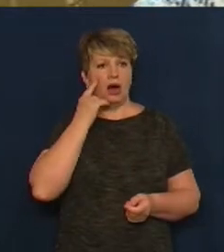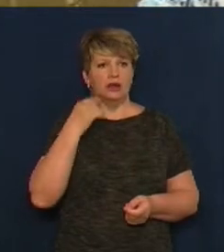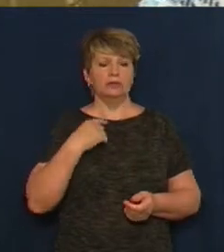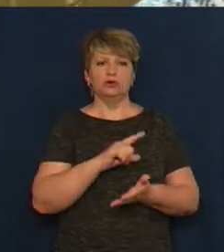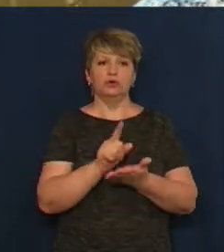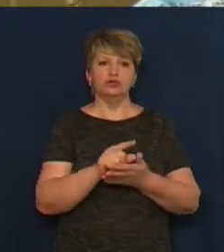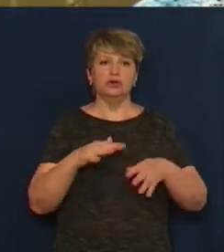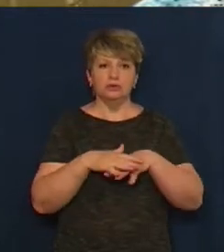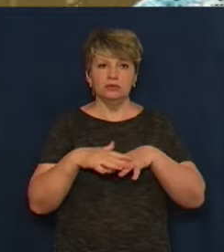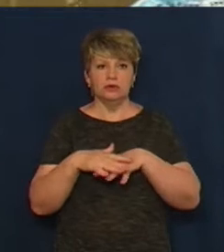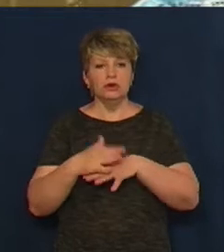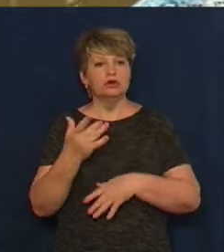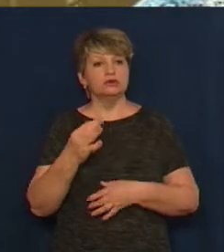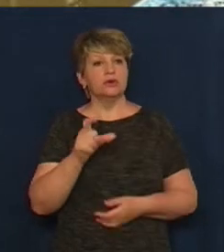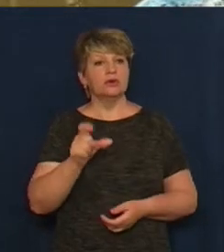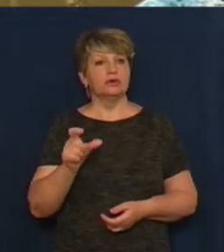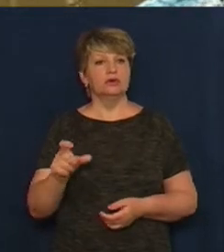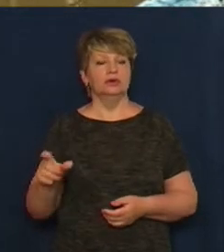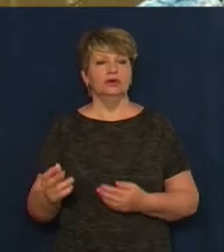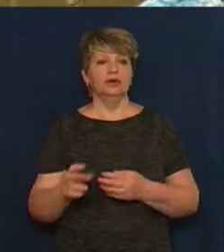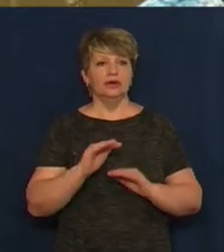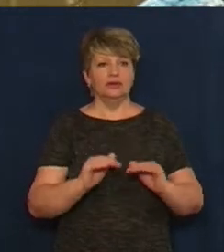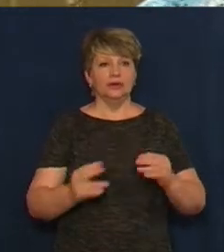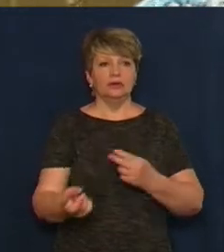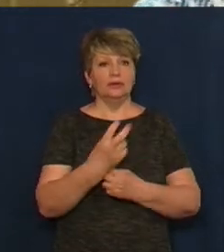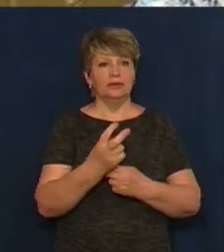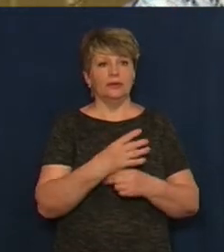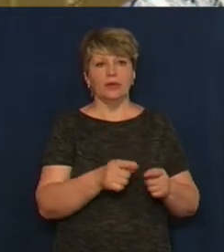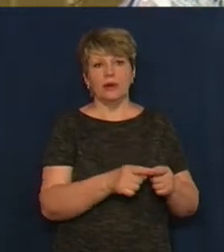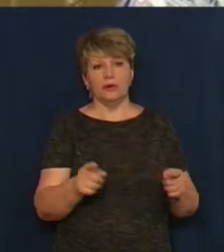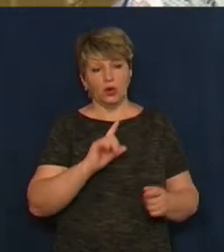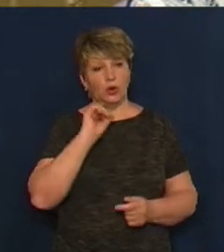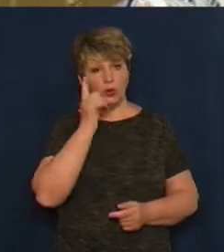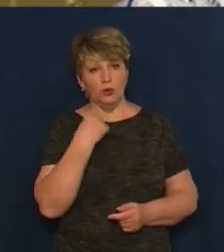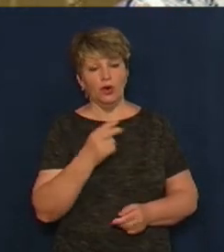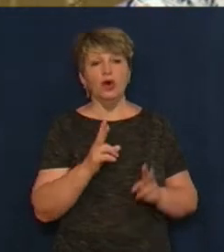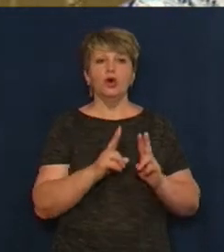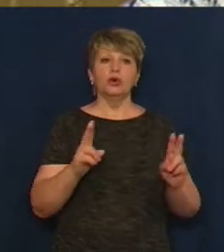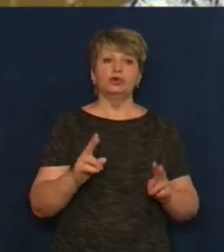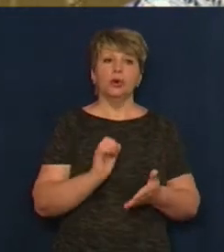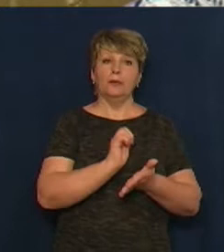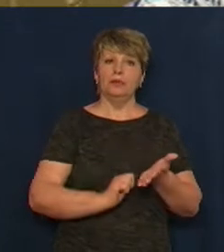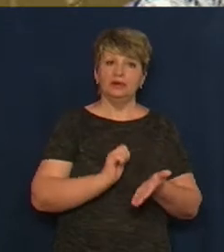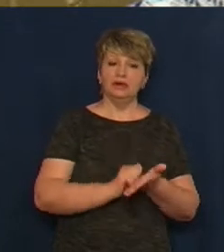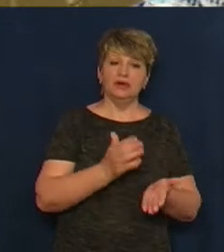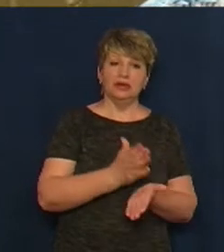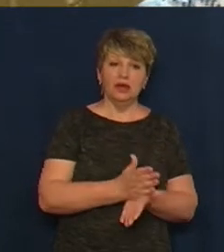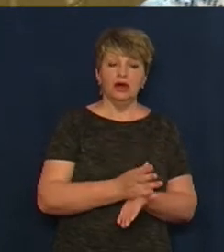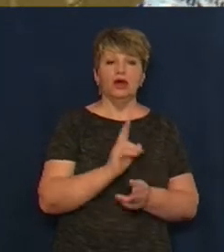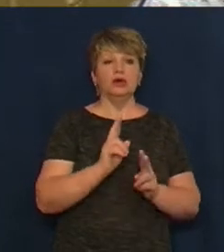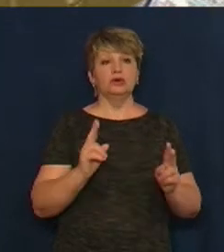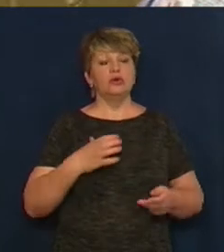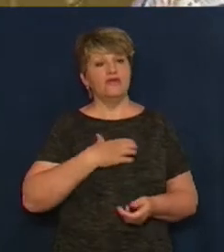скільки учнів нас відвідувало протягом року, хто з безповажних причин відсутній був, хто з